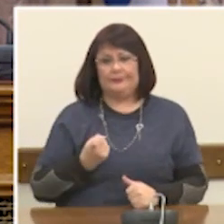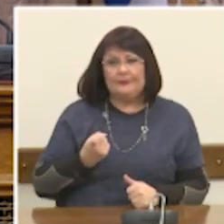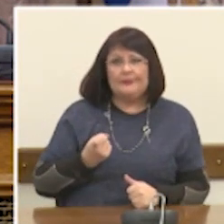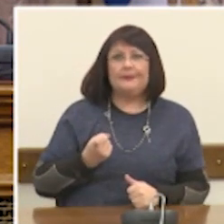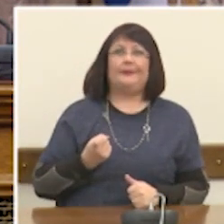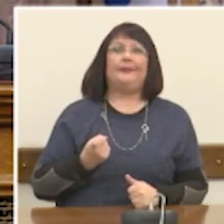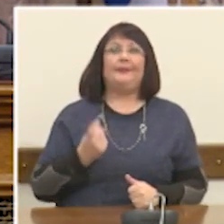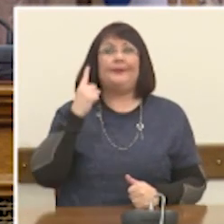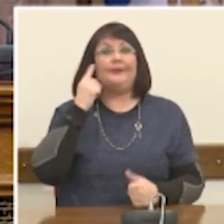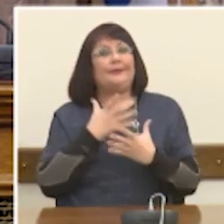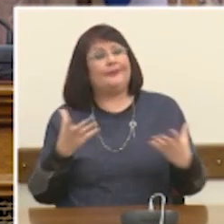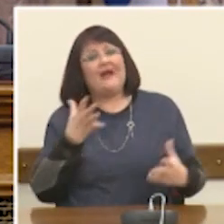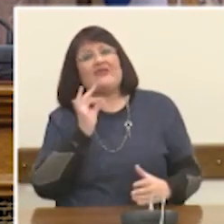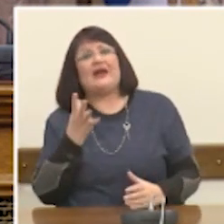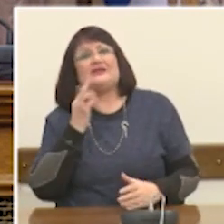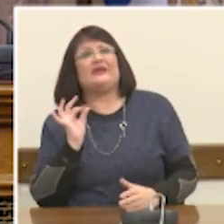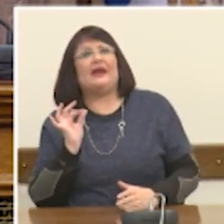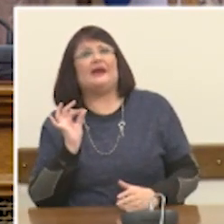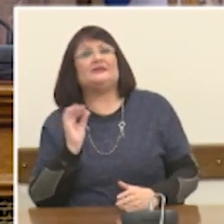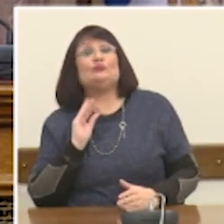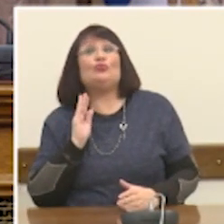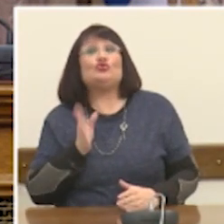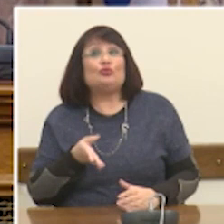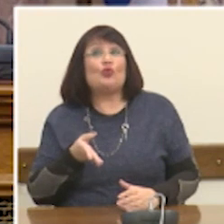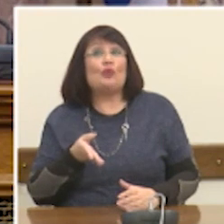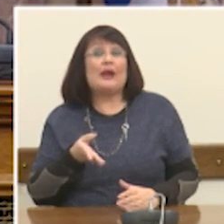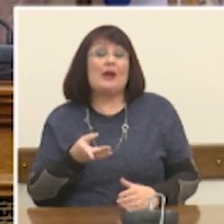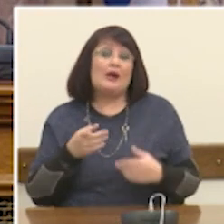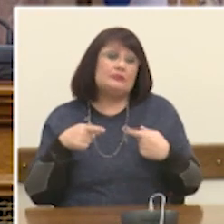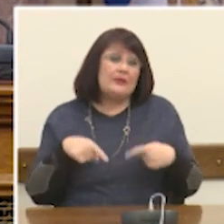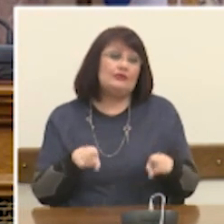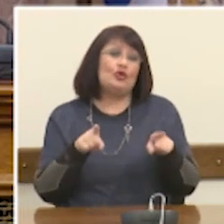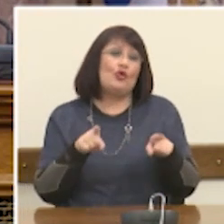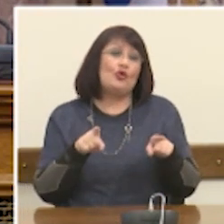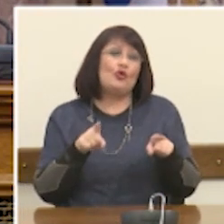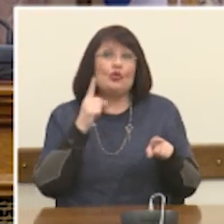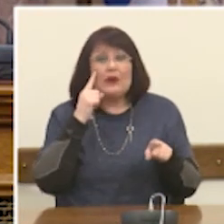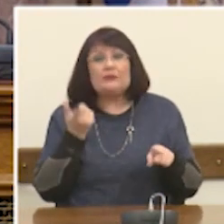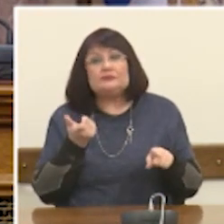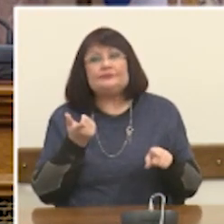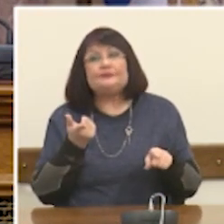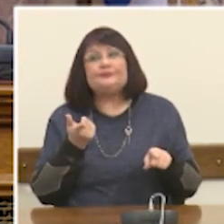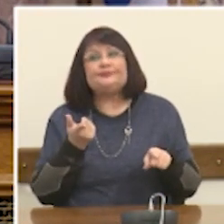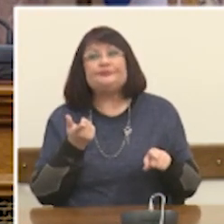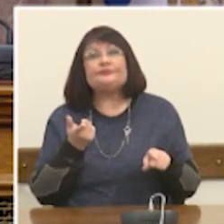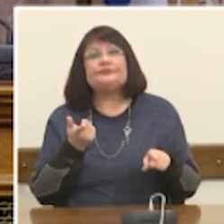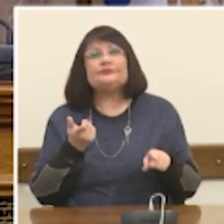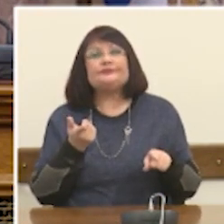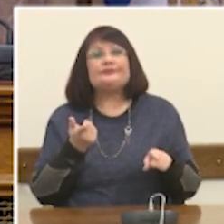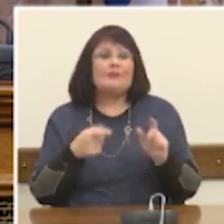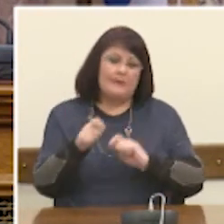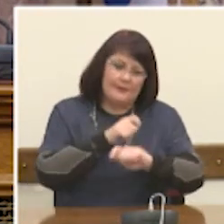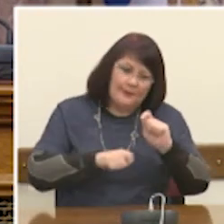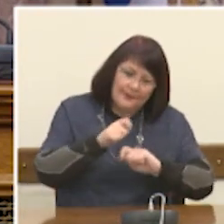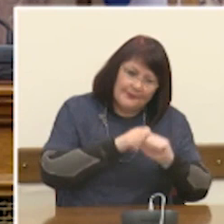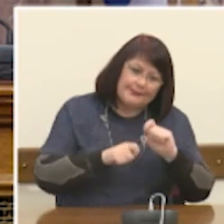ευκαιριών. Και πώς μπορούμε ταυτόχρονα να συγκεράσουμε για να κάνω μία... Δώσω ένα παράδειγμα μόνο το